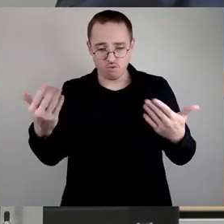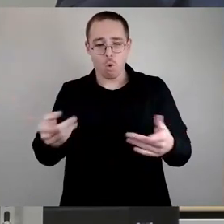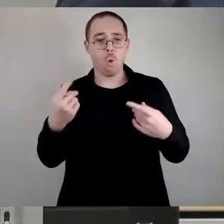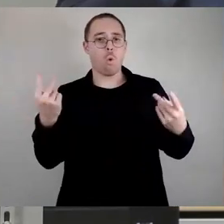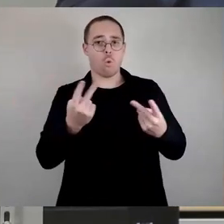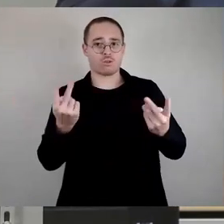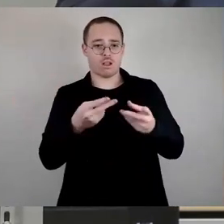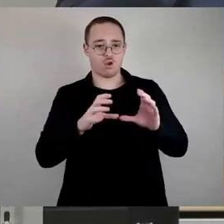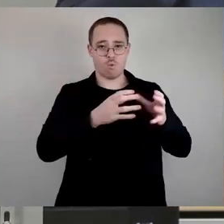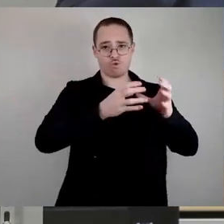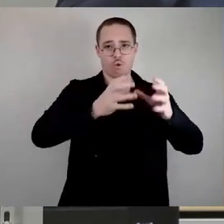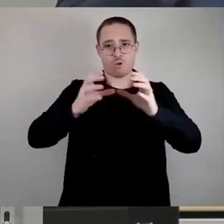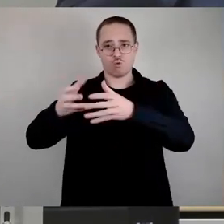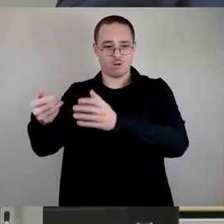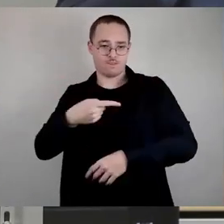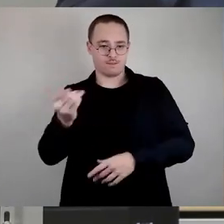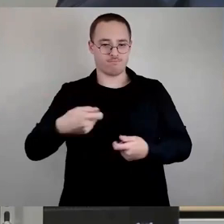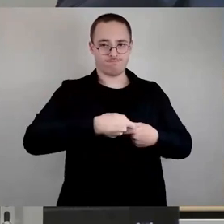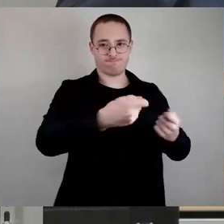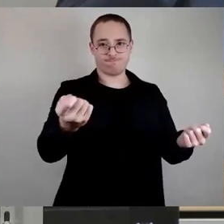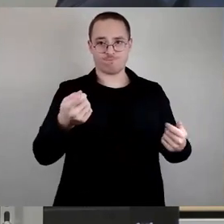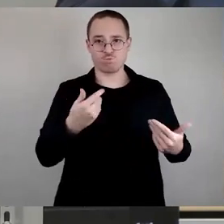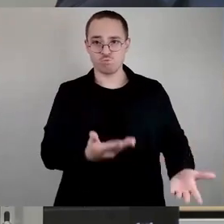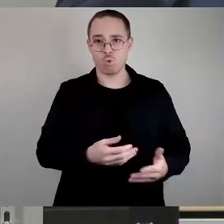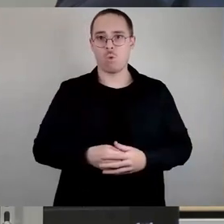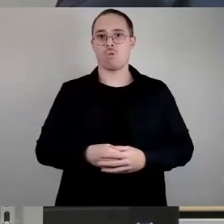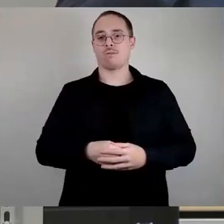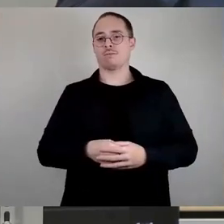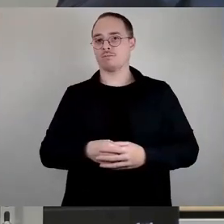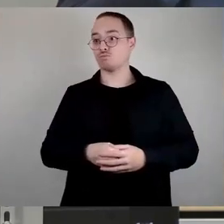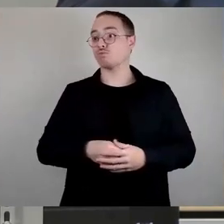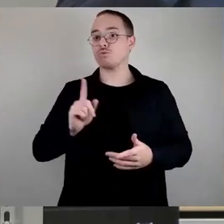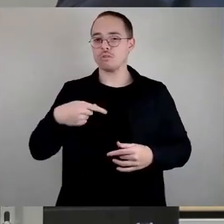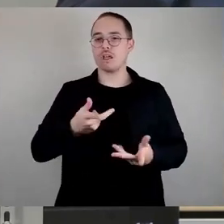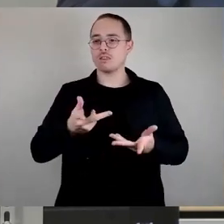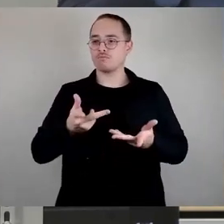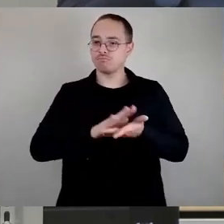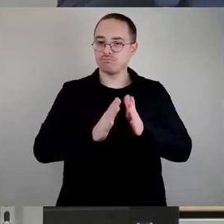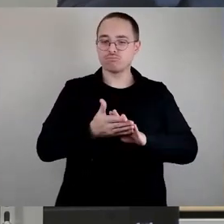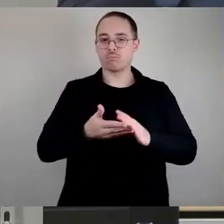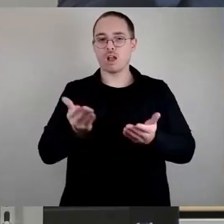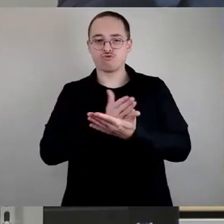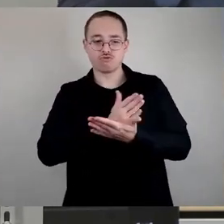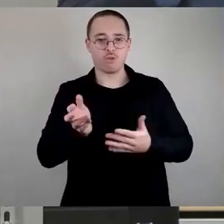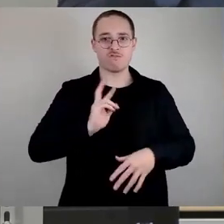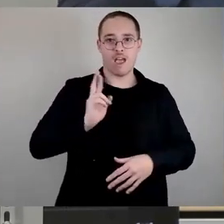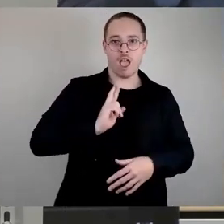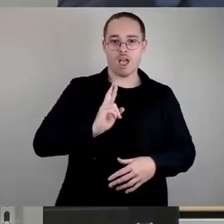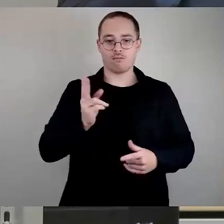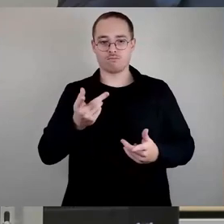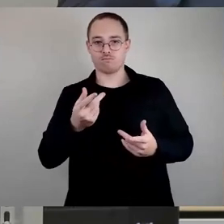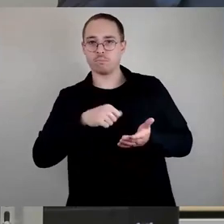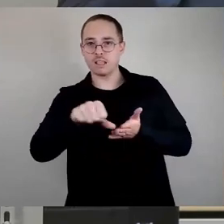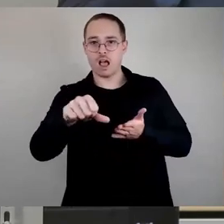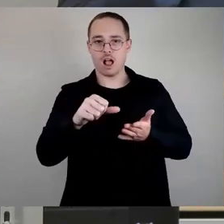dann erhöhten Betriebskosten welchen Teil trägt. Das wäre der vernünftige Weg. Damit könnten wir uns ins Land wenden. Oder die Parteien, die in Sachsen regieren,